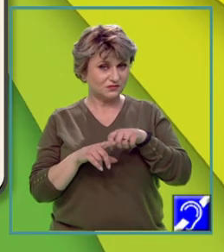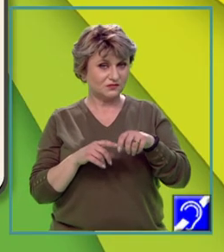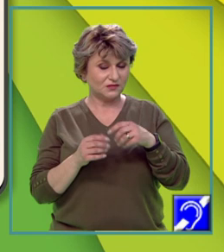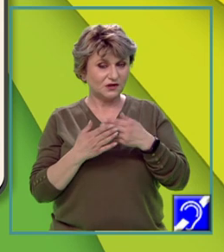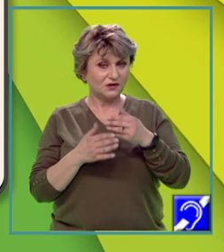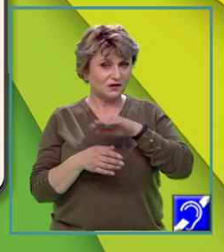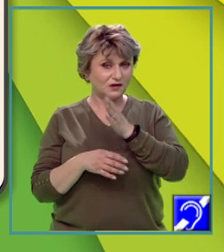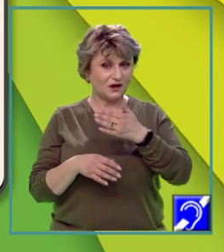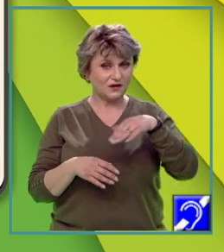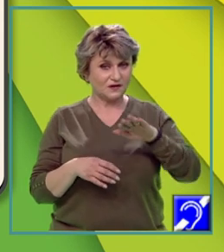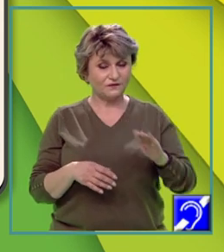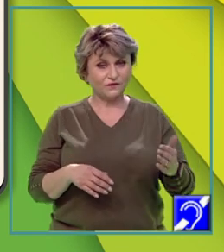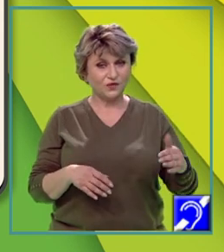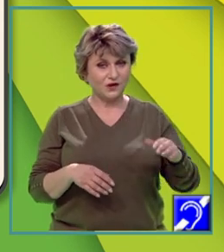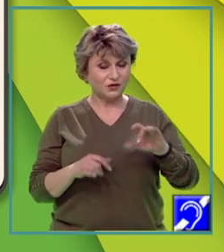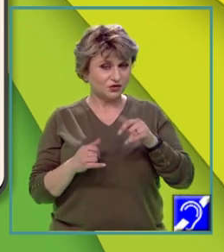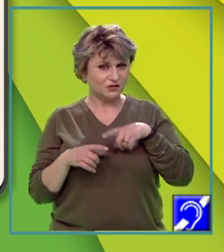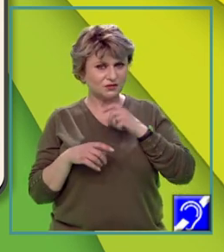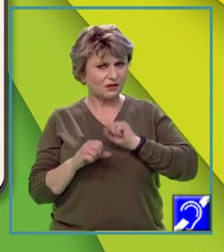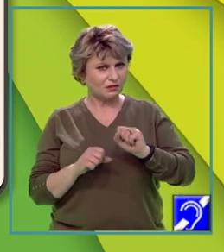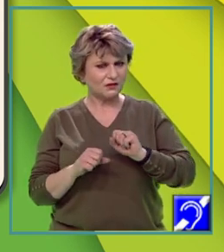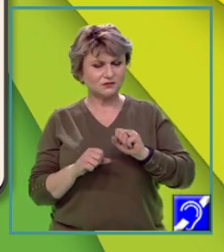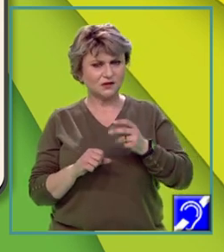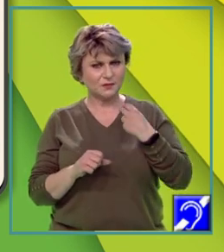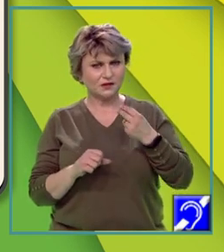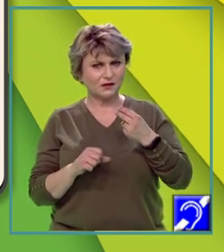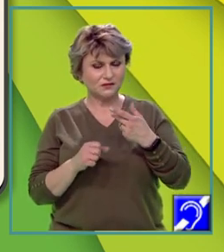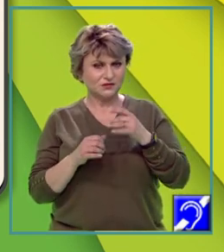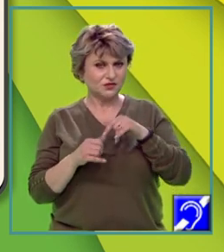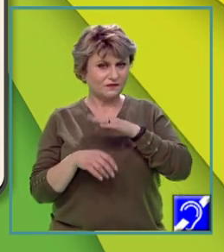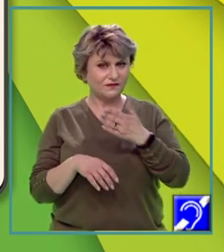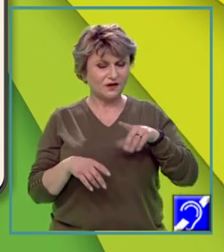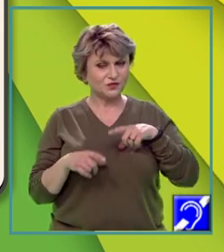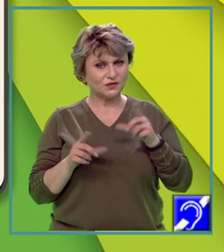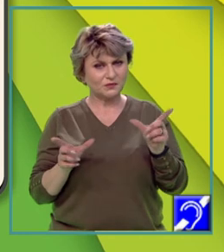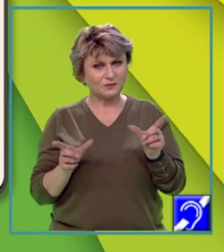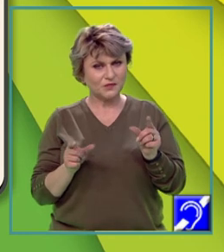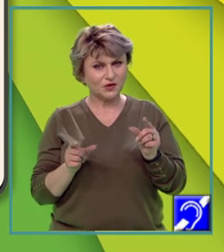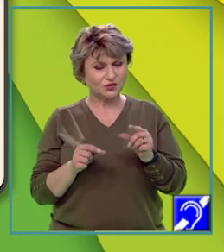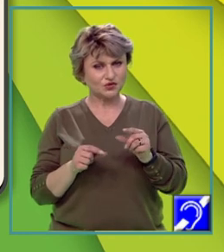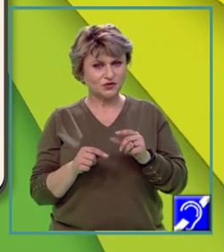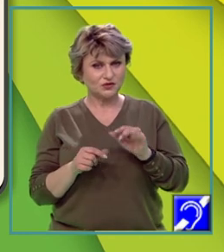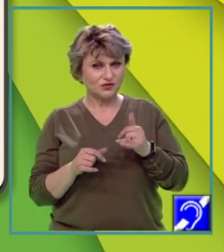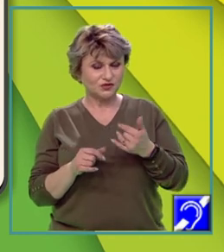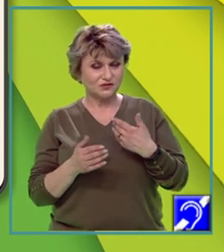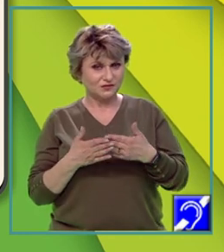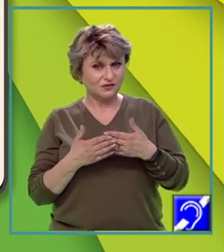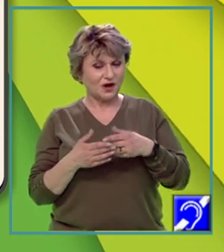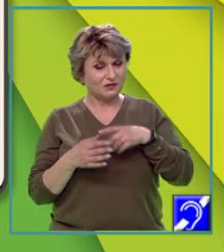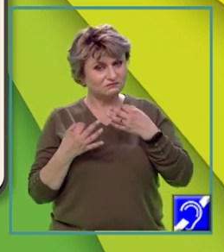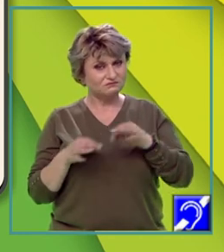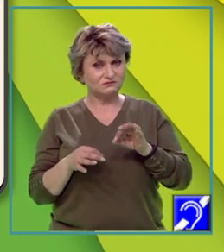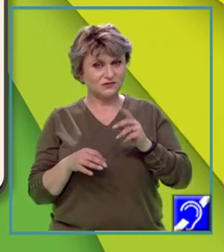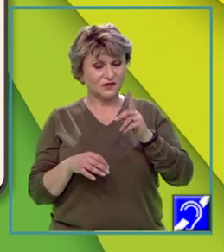reliefului. Relieful este intens fragmentat, iar voile sunt înguste. Păstoritul intens a favorizat